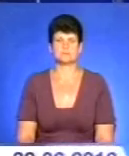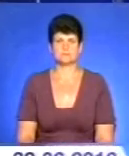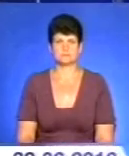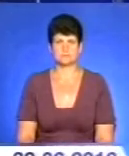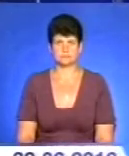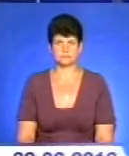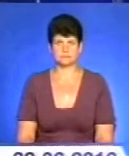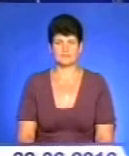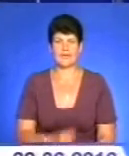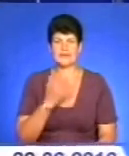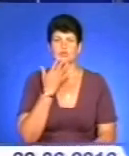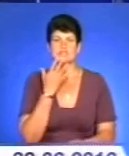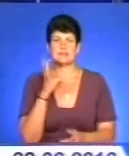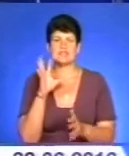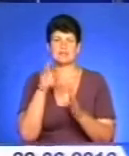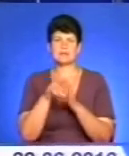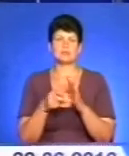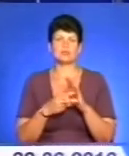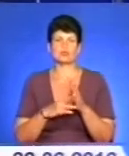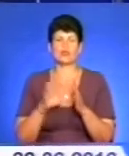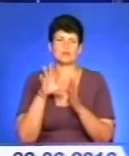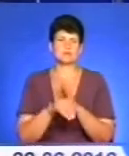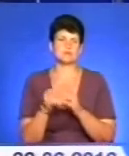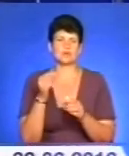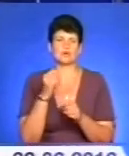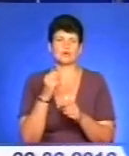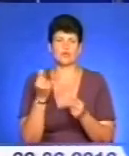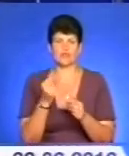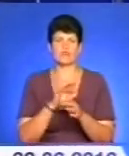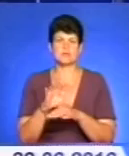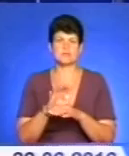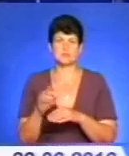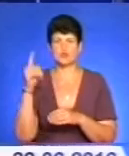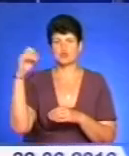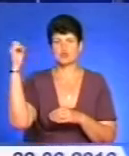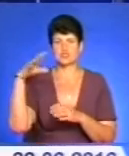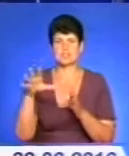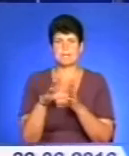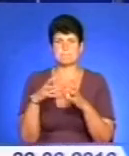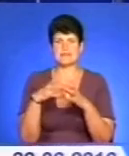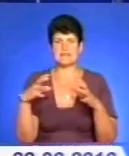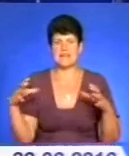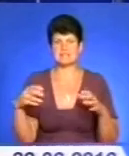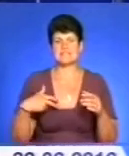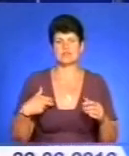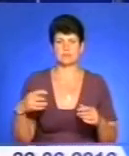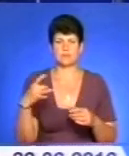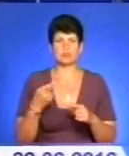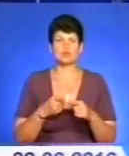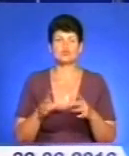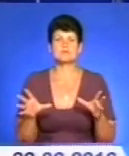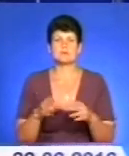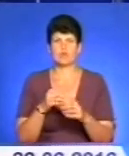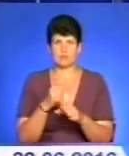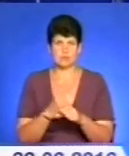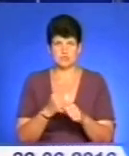Іноземні інвестори планують вкласти кошти у виробництво сонячних батарей у Заліщицькому районі. Про цю співпрацю керівництво району і підприємцям із-за